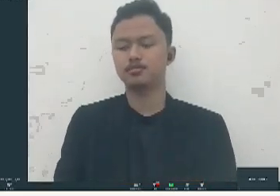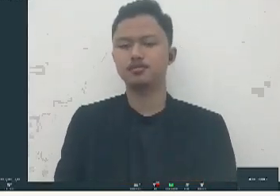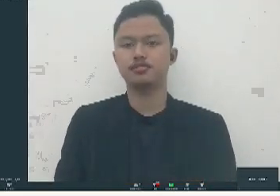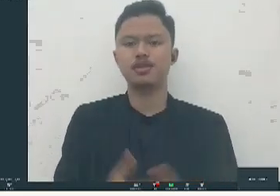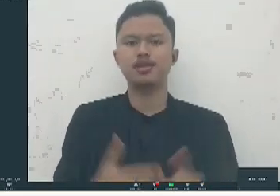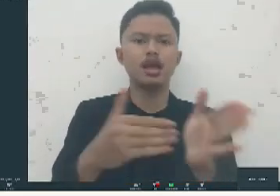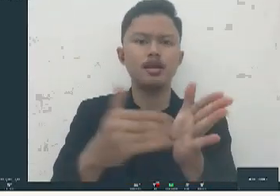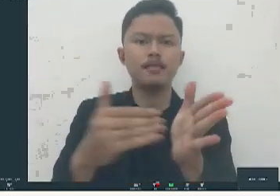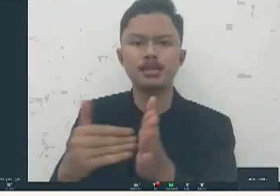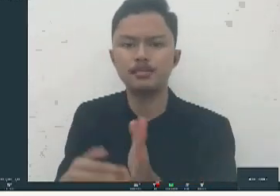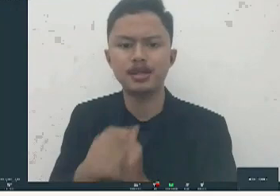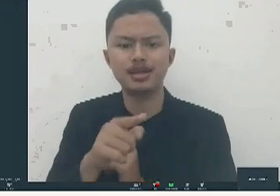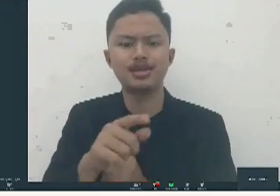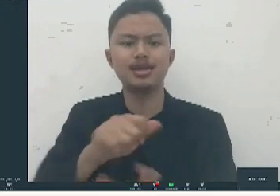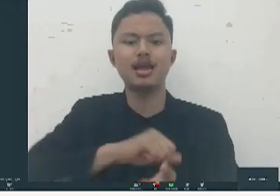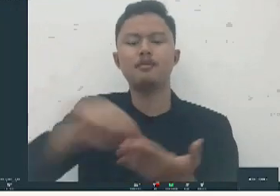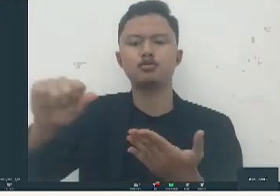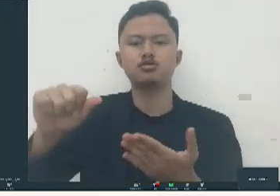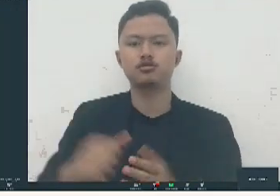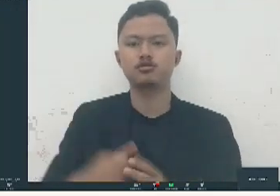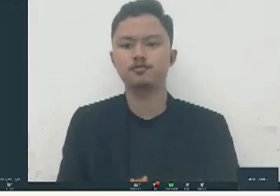dihilangkan oh oh